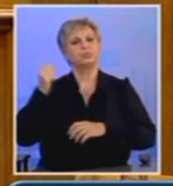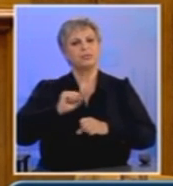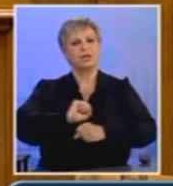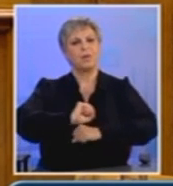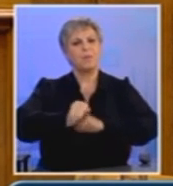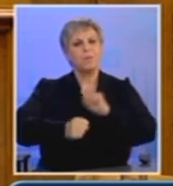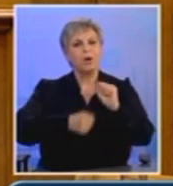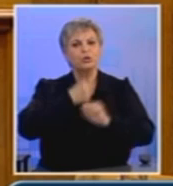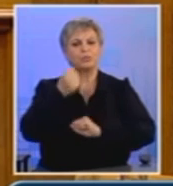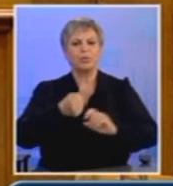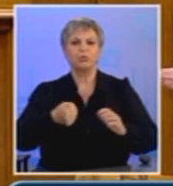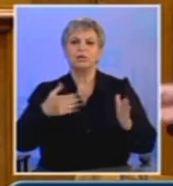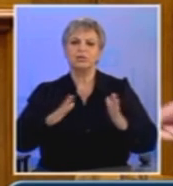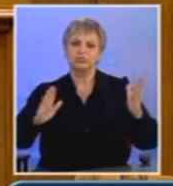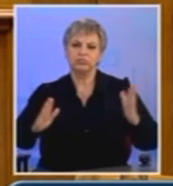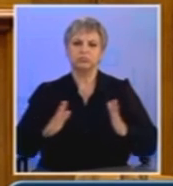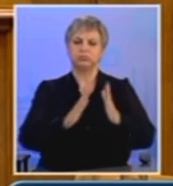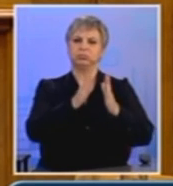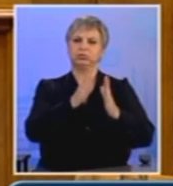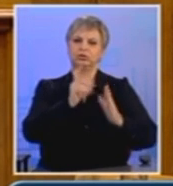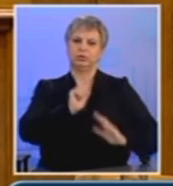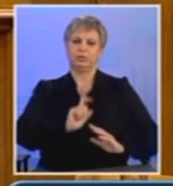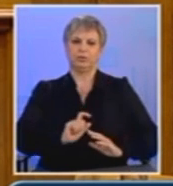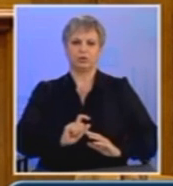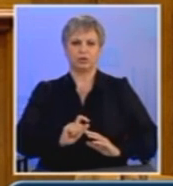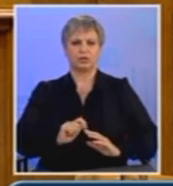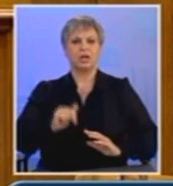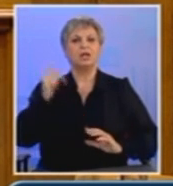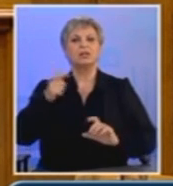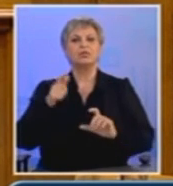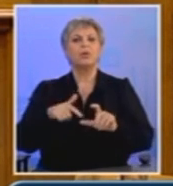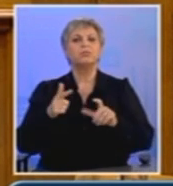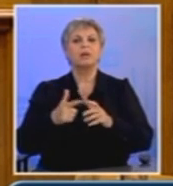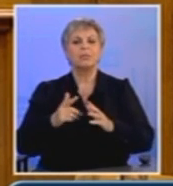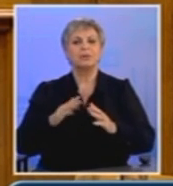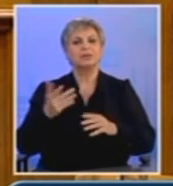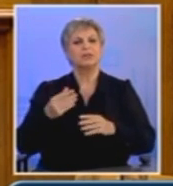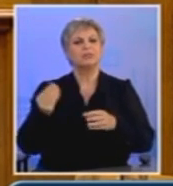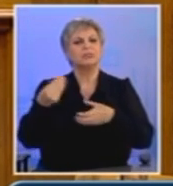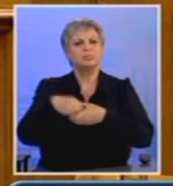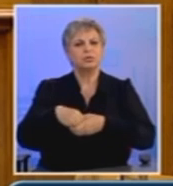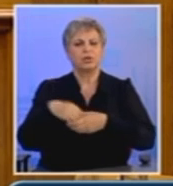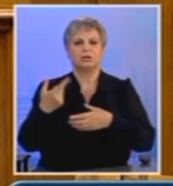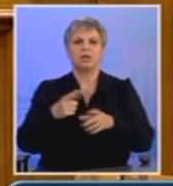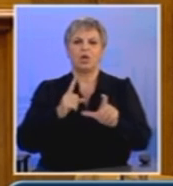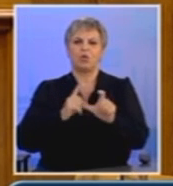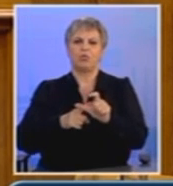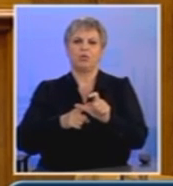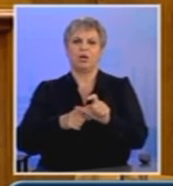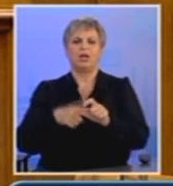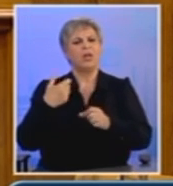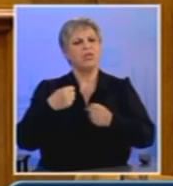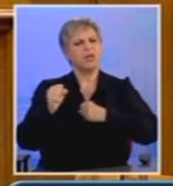ενάντια στα μονοπόλια να δυναμώσει η συμπαράταξη με το Κομμουνιστικό Κόμμα Ελλάδας ανεξάρτητα από επιμέρους